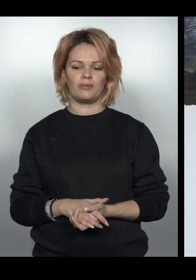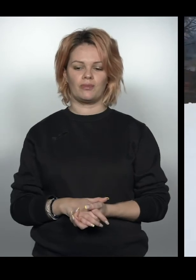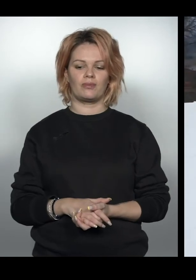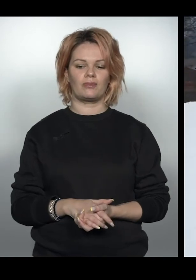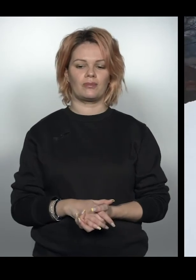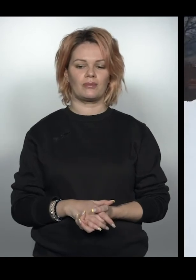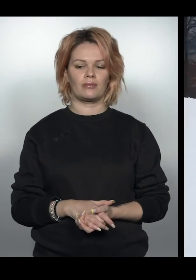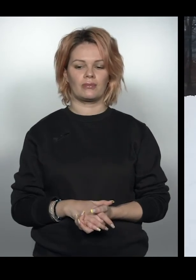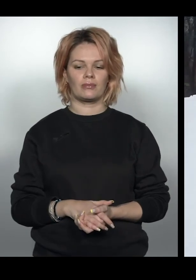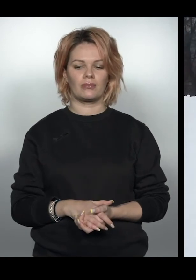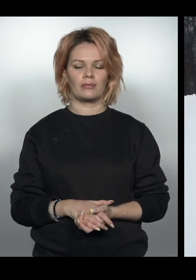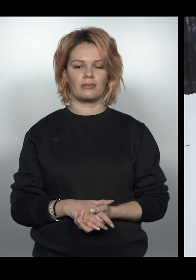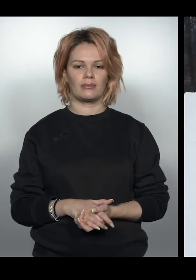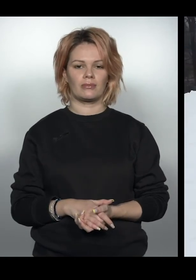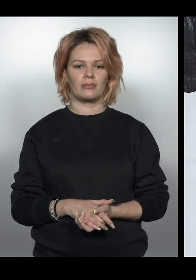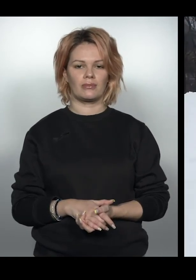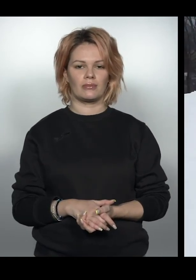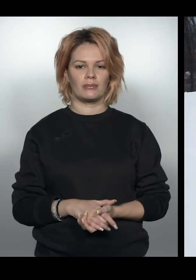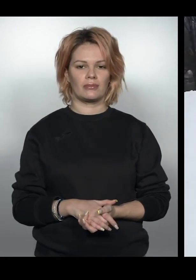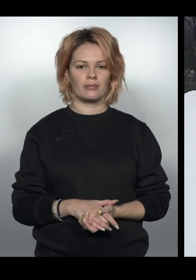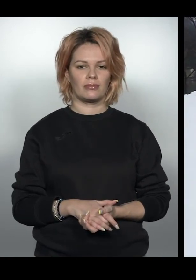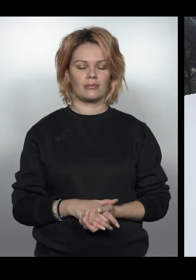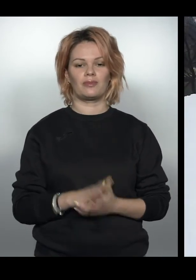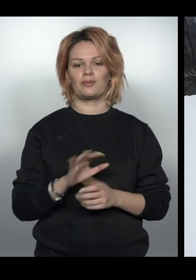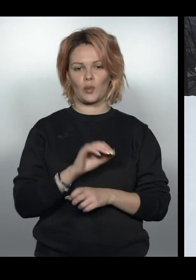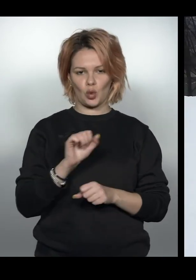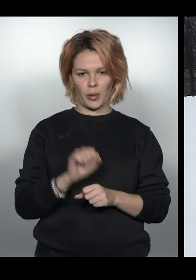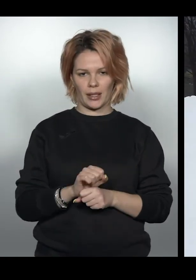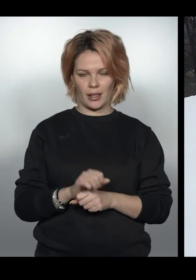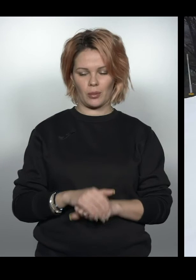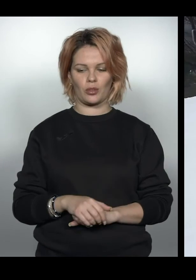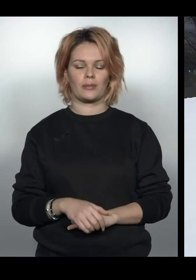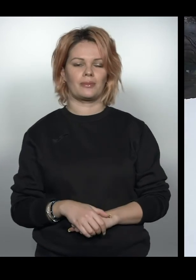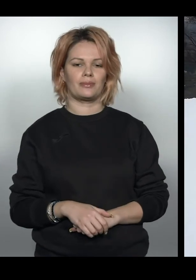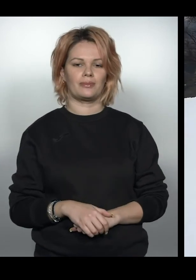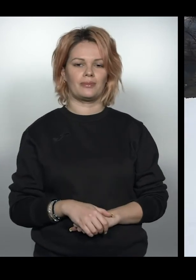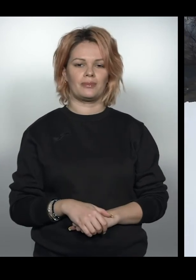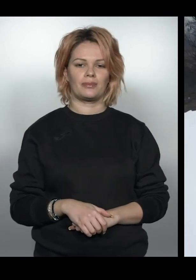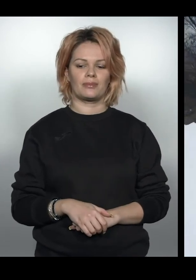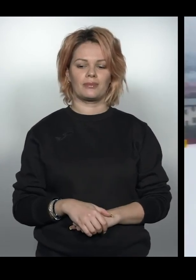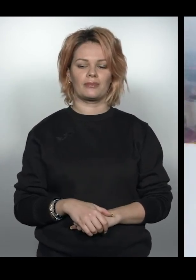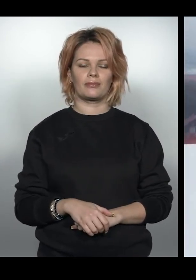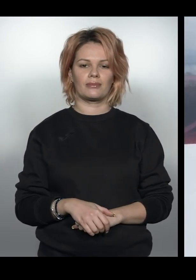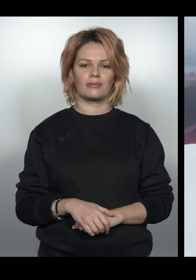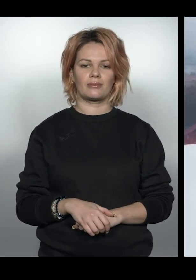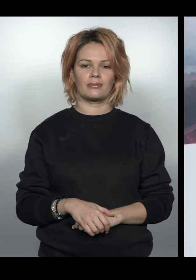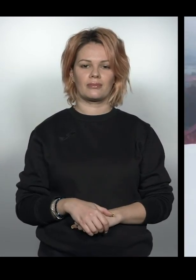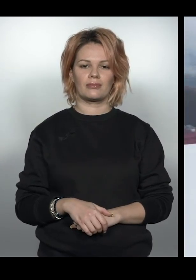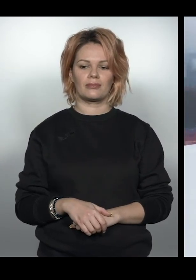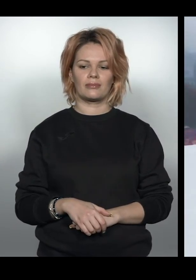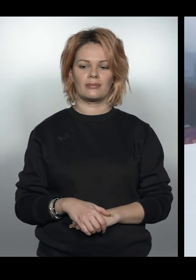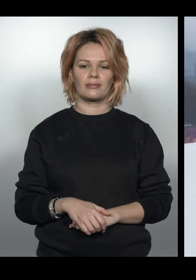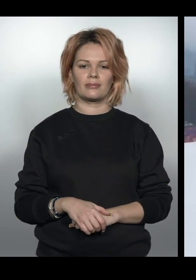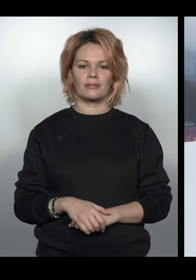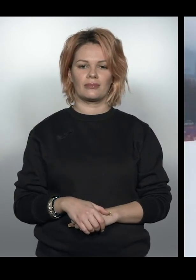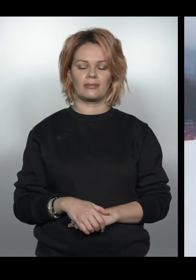Ліва нога. На бутіночки давимо, давимо, давимо. Добрий бок. Так. Зупиняємося. Так. От у нас